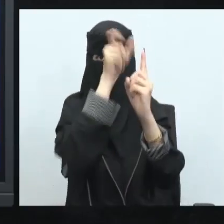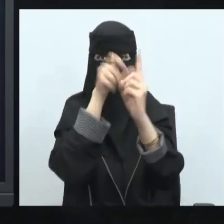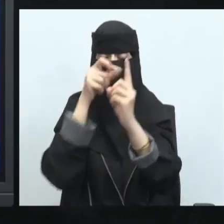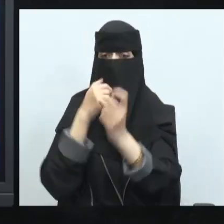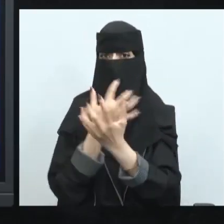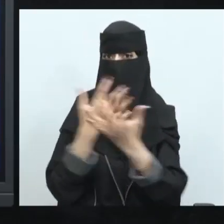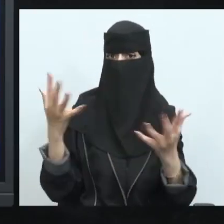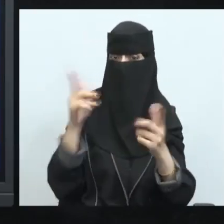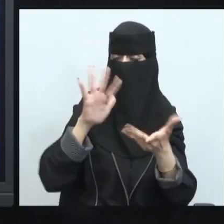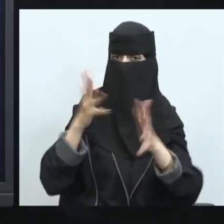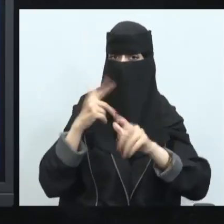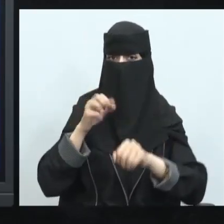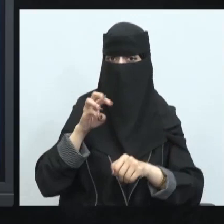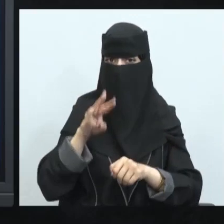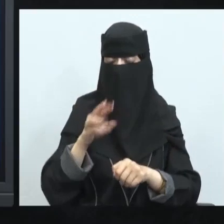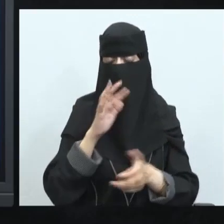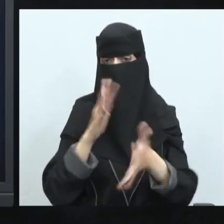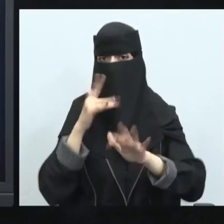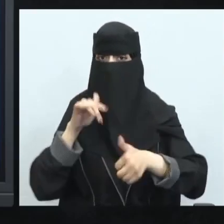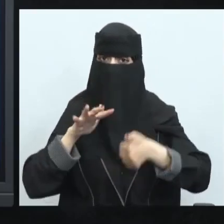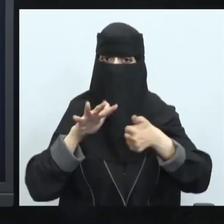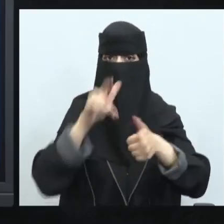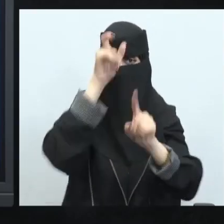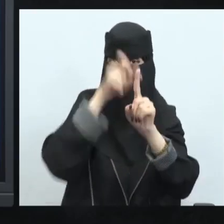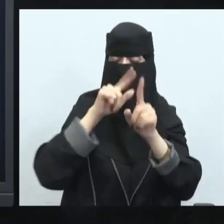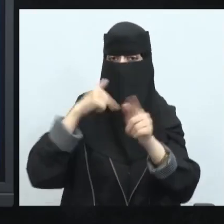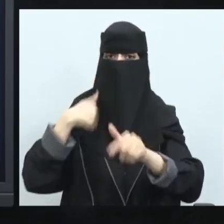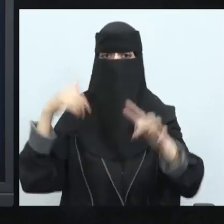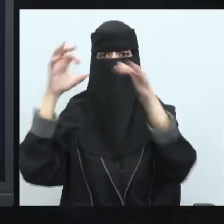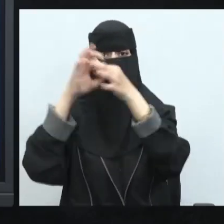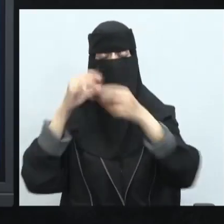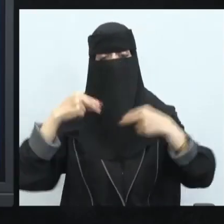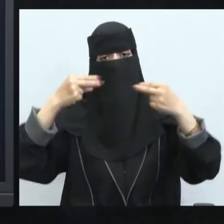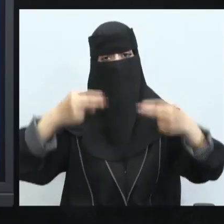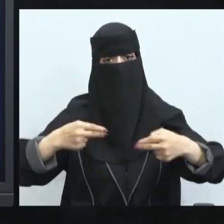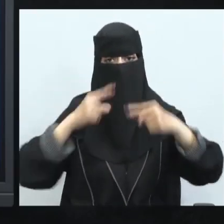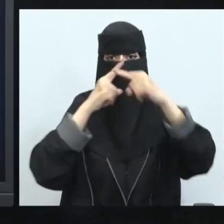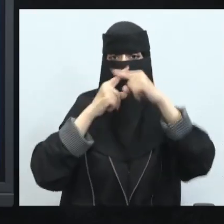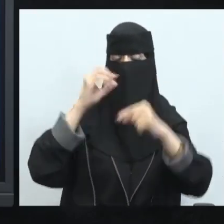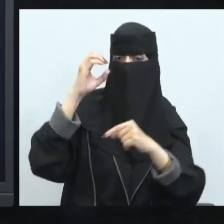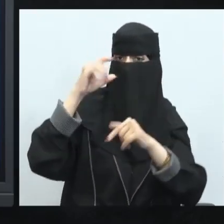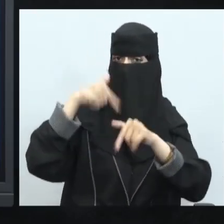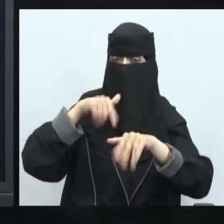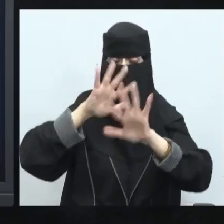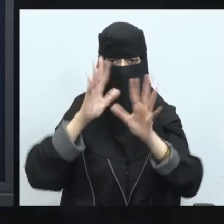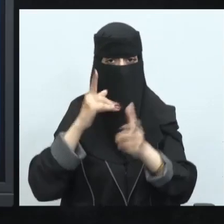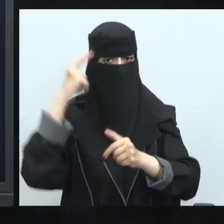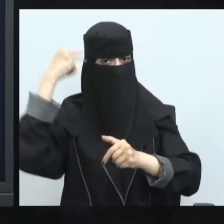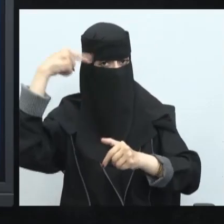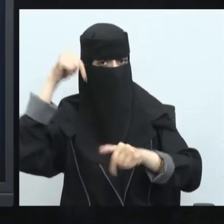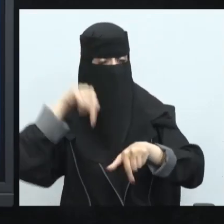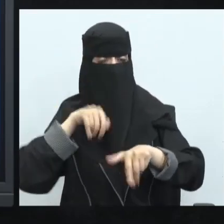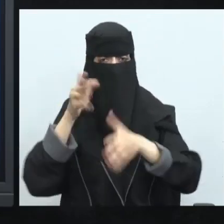إلى الملايين من الحضور حينما يتعلق في مثلا فعالية إكسبو أو غيره إذن لا بد أن نفكر بجميع الجوارب ما